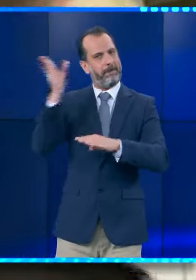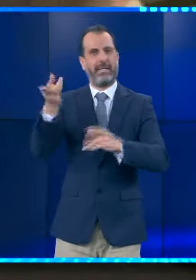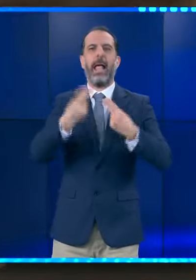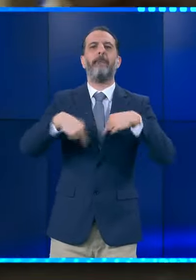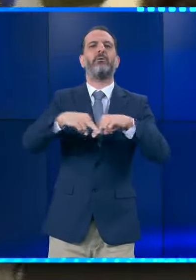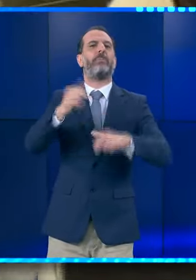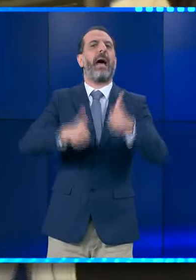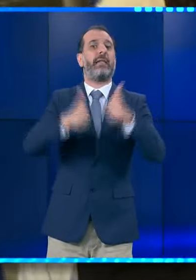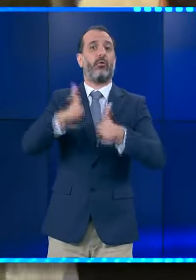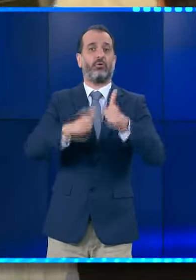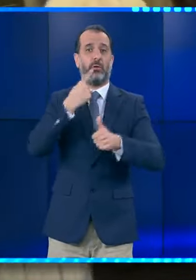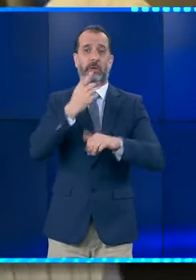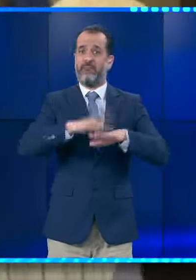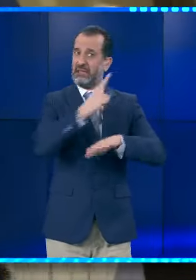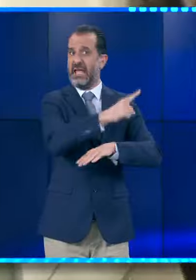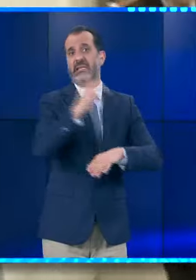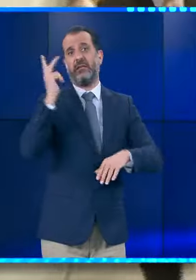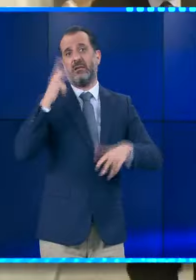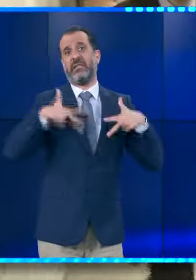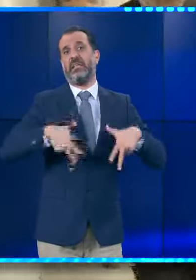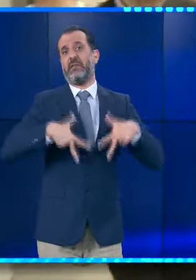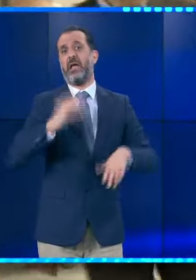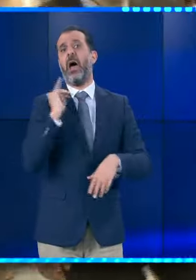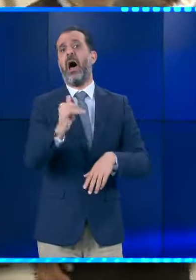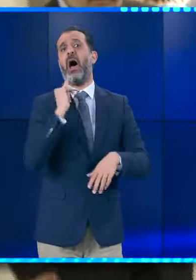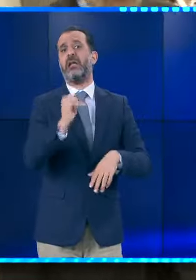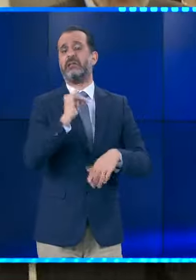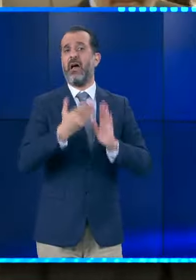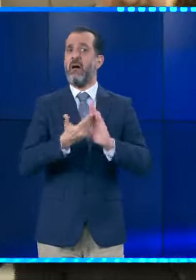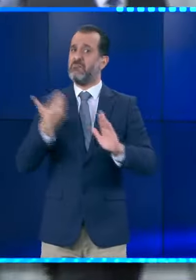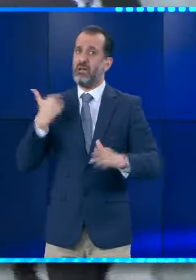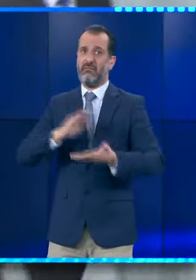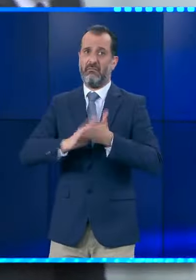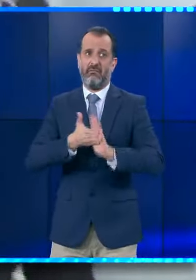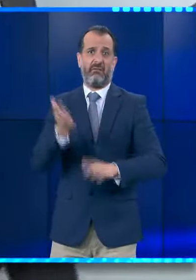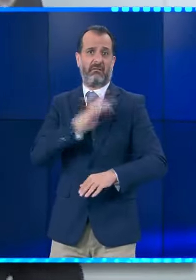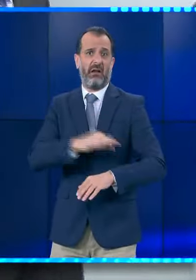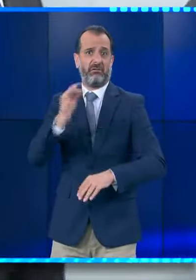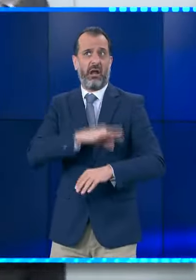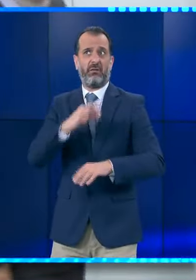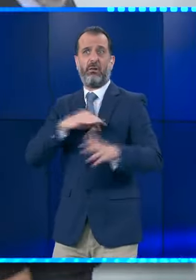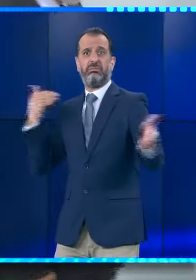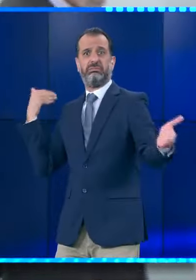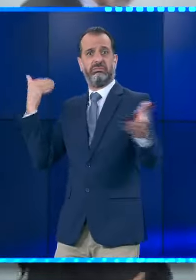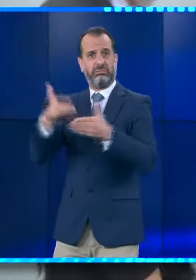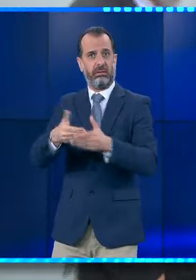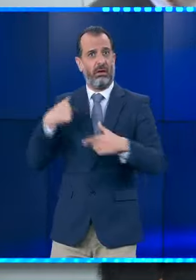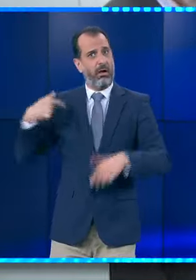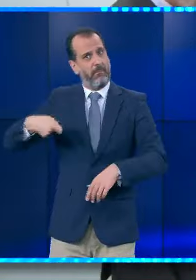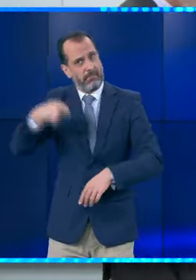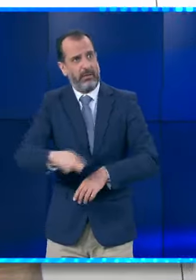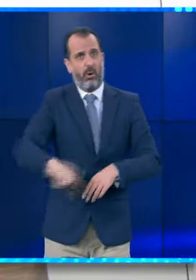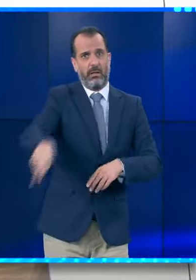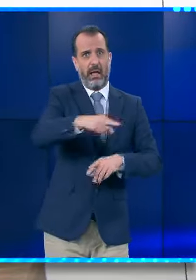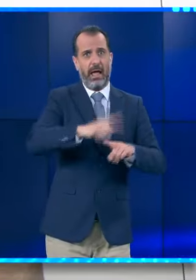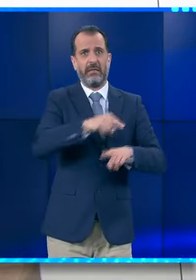δεν έδειξε το σθένος να συγκρουστεί με ισχυρά οικονομικά συμφέροντα που εσχροκεδούν εδώ και χρόνια στην πλάτη του ελληνικού λαού,